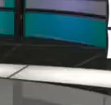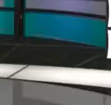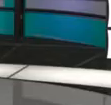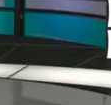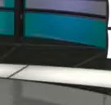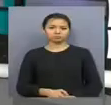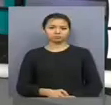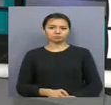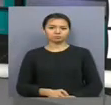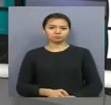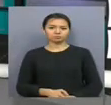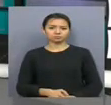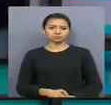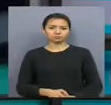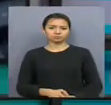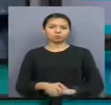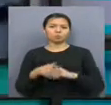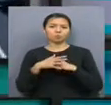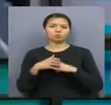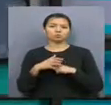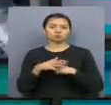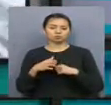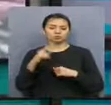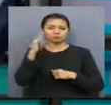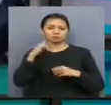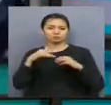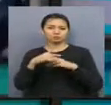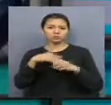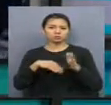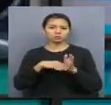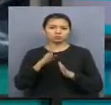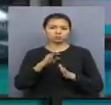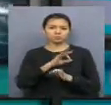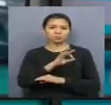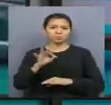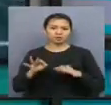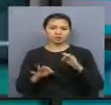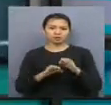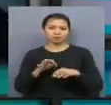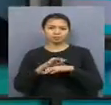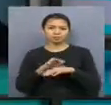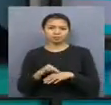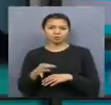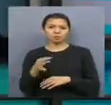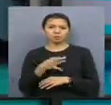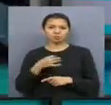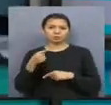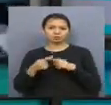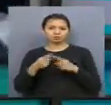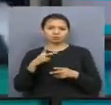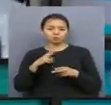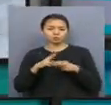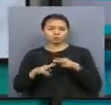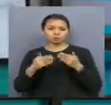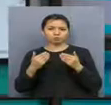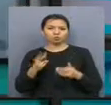Кәсіп түбі нәсіп. Көкші тауда Қазақстанның үздік әлюметтік жобалары байқауының обыстық кезең аяқталды.